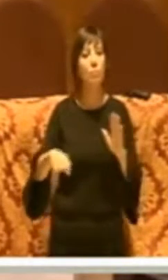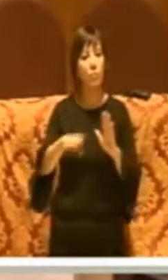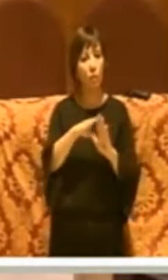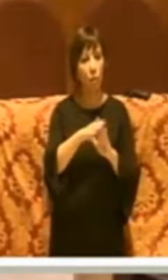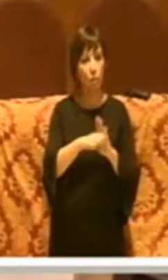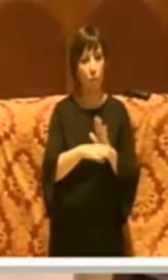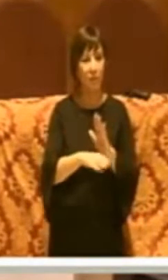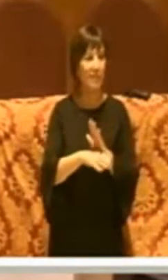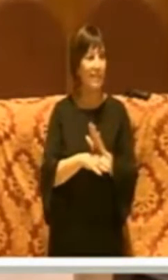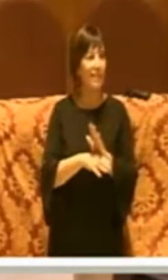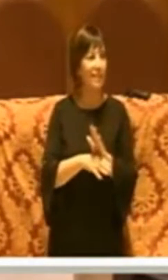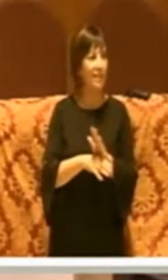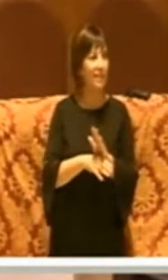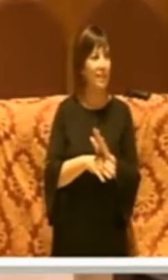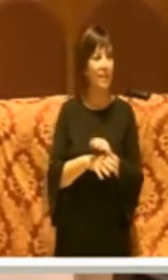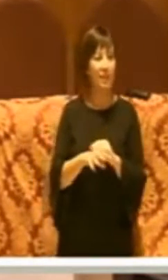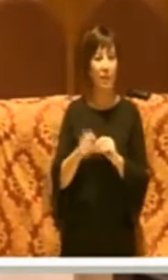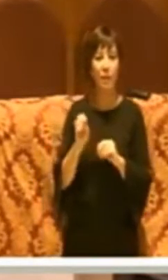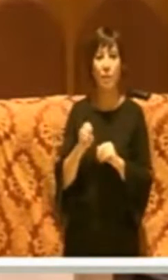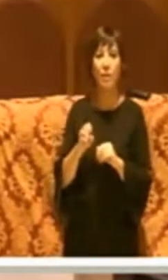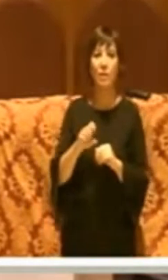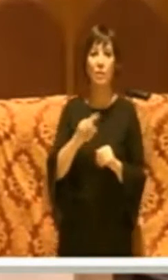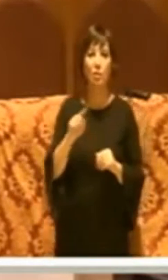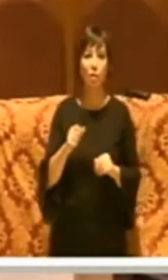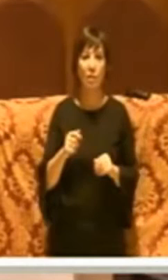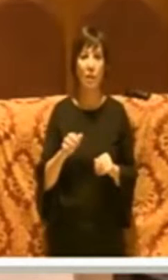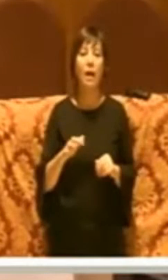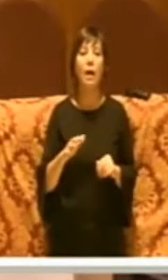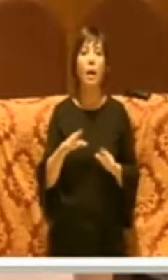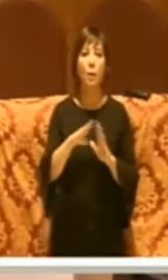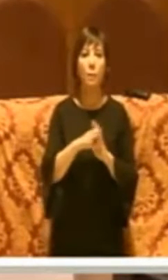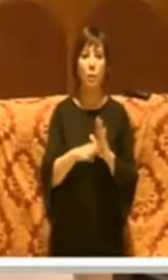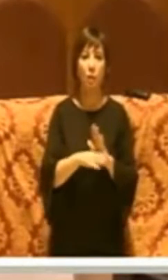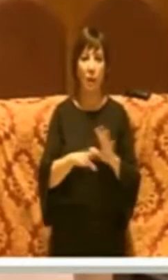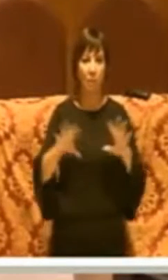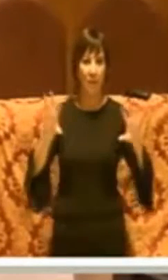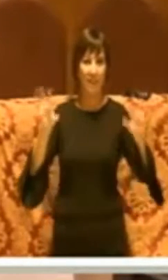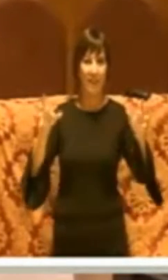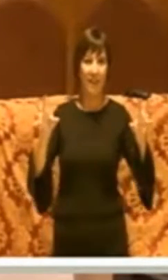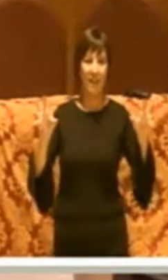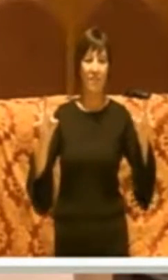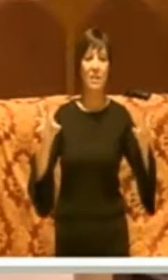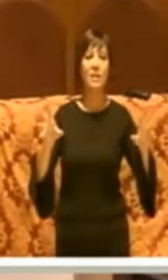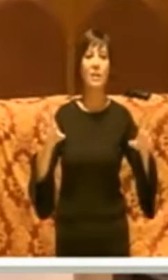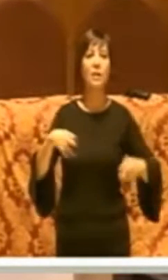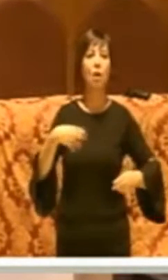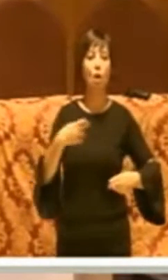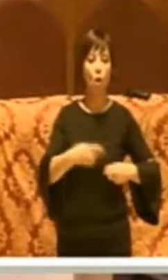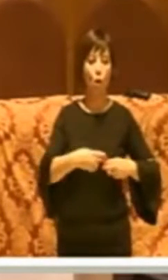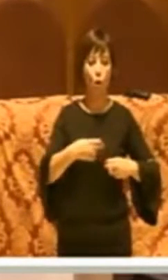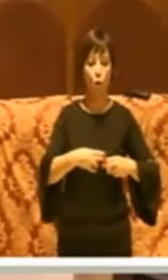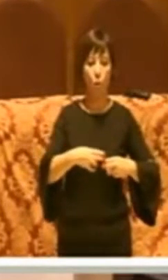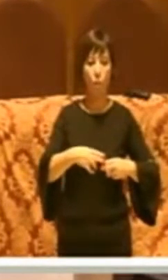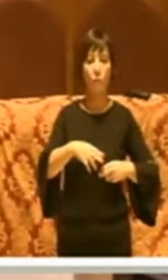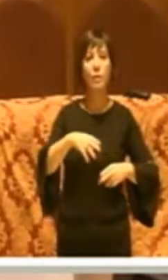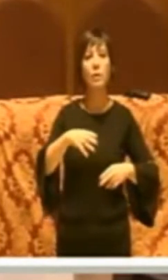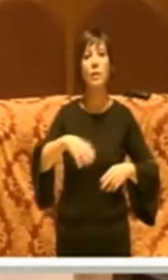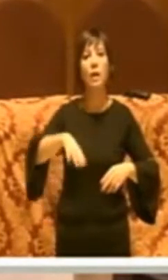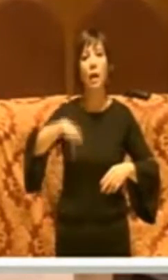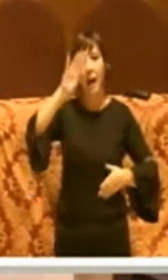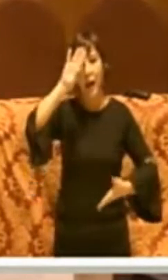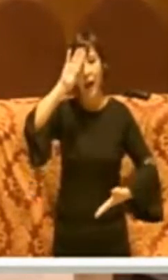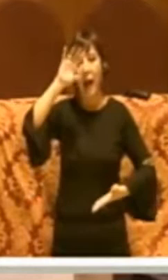grazie, alla professoressa Zotta, si occupa con un programma televisivo di Roma chiamandola Caput